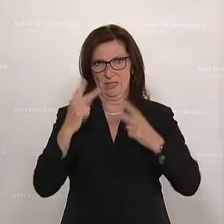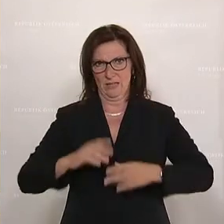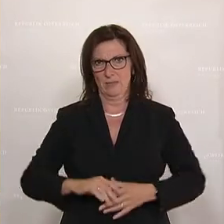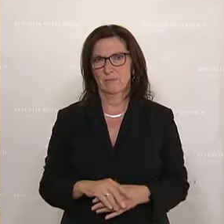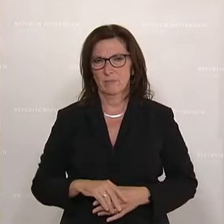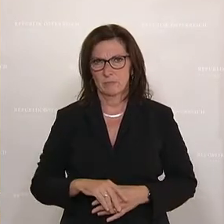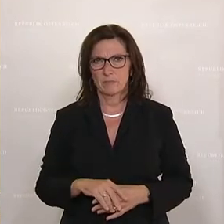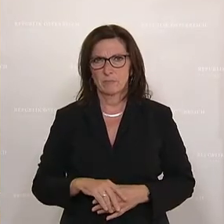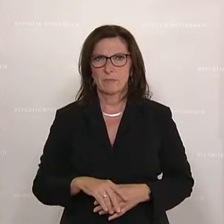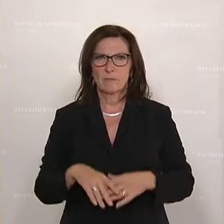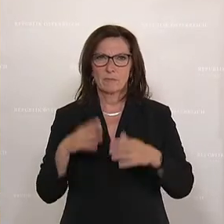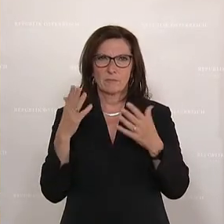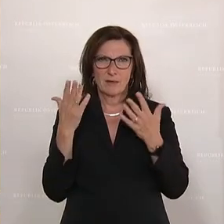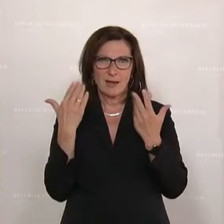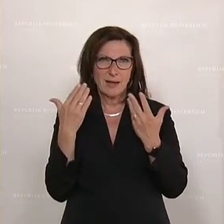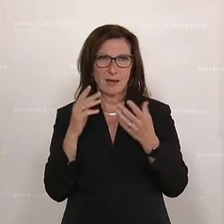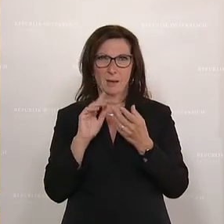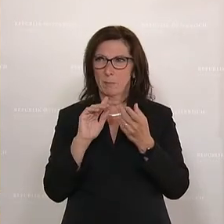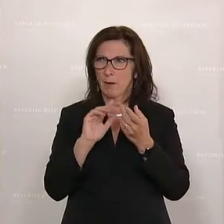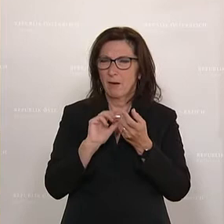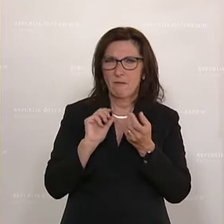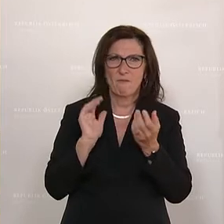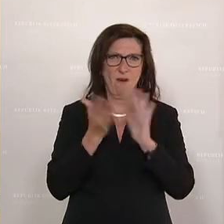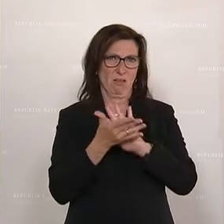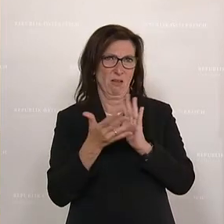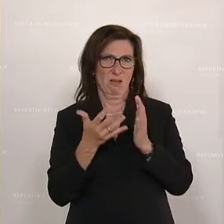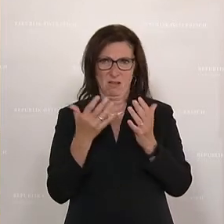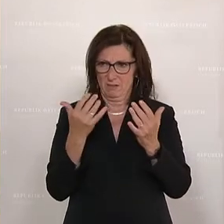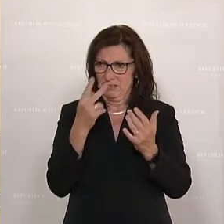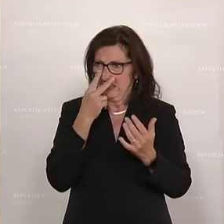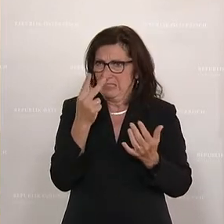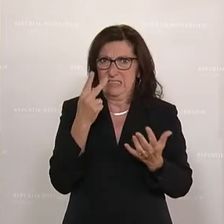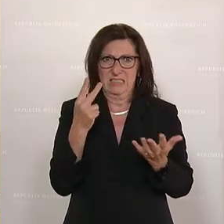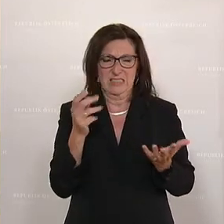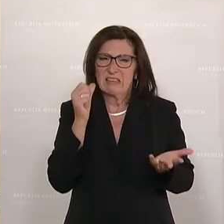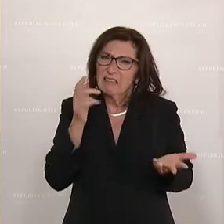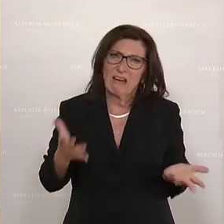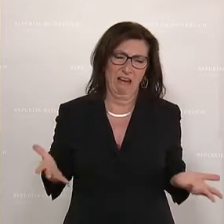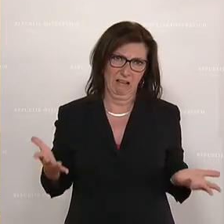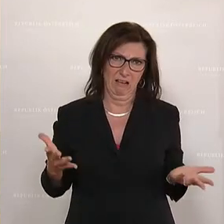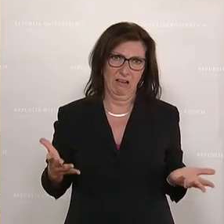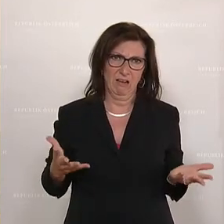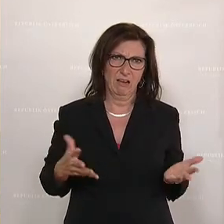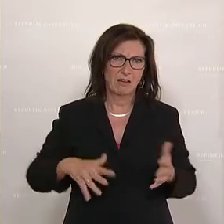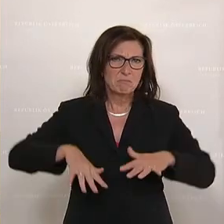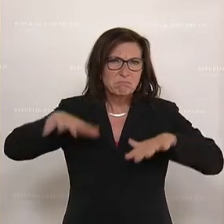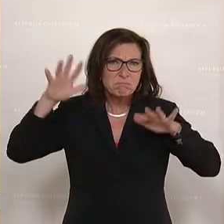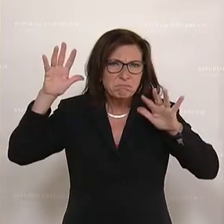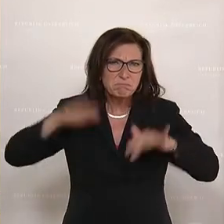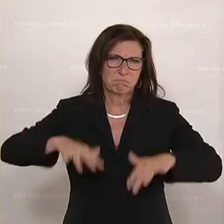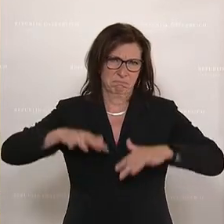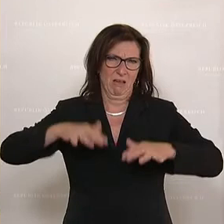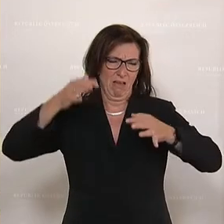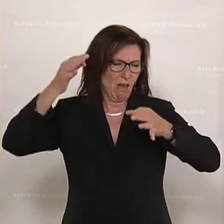Dieser Klimawandel, den wir täglich spüren und der nicht nur geprägt ist von Hagel, Sturm und Starkregen, sondern täglich